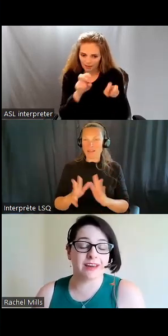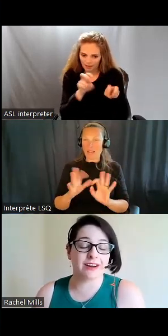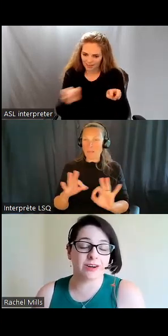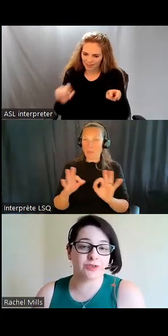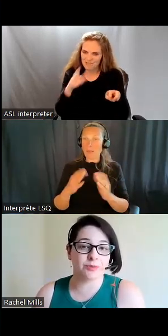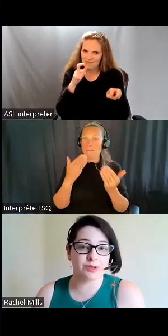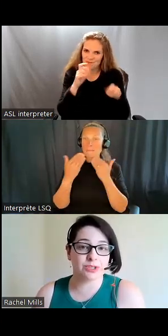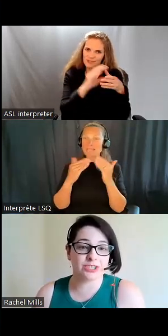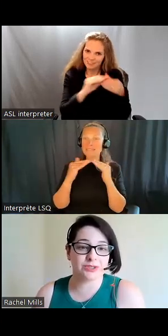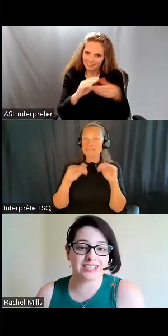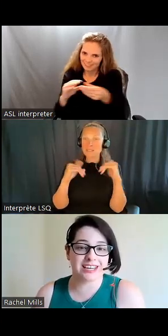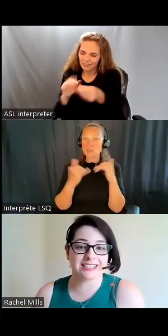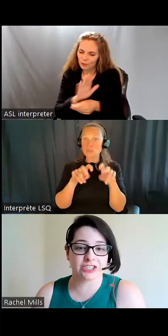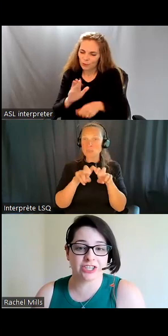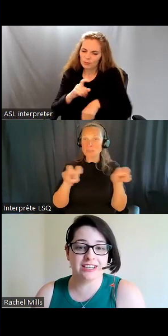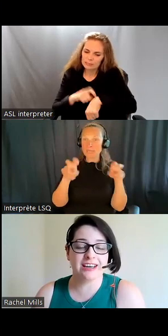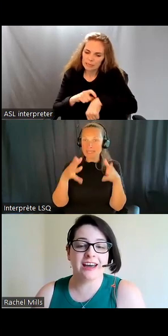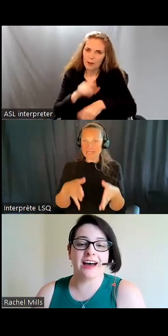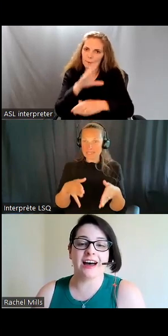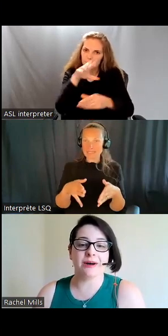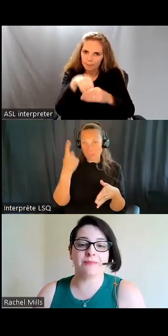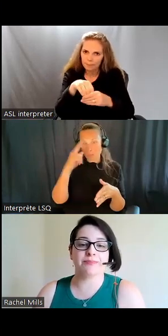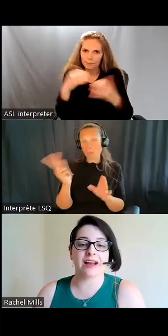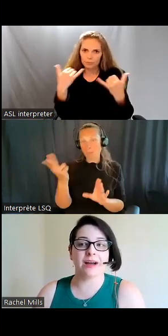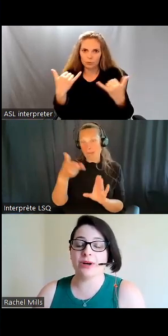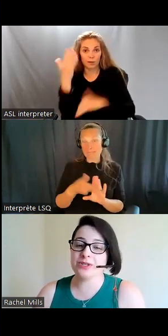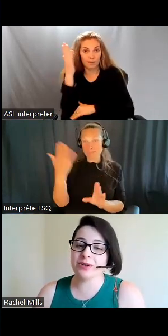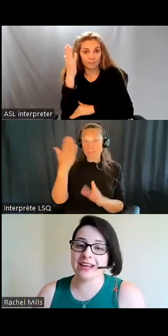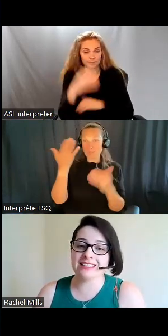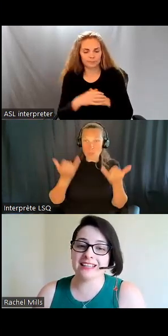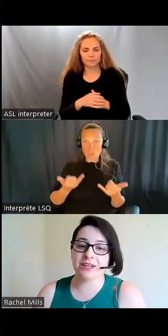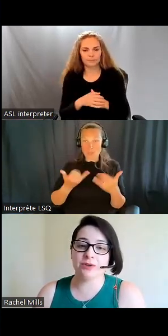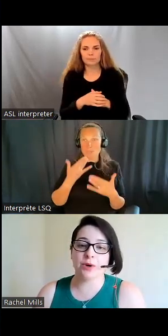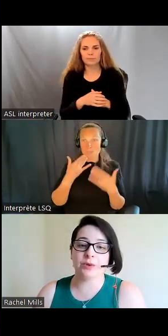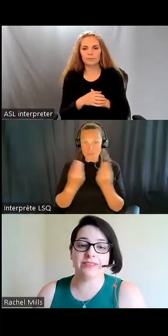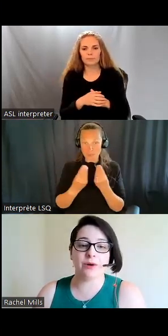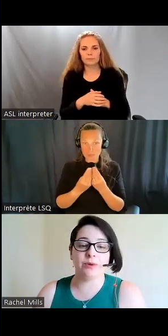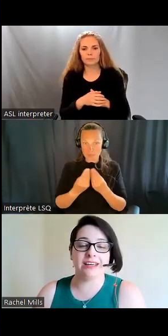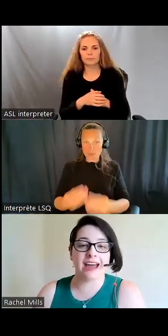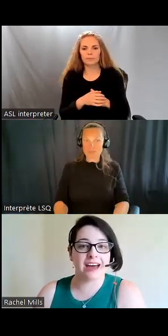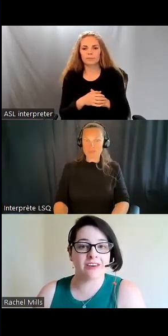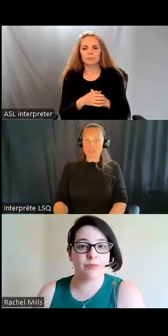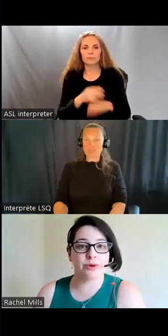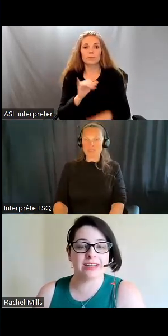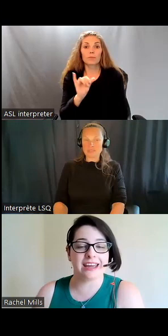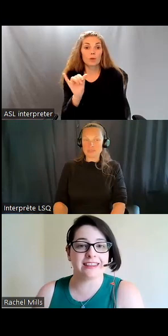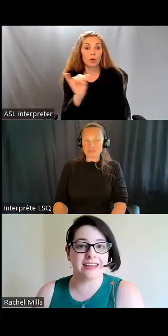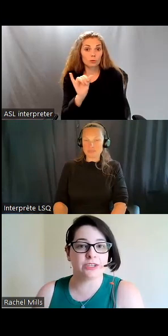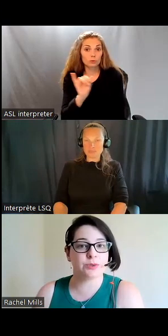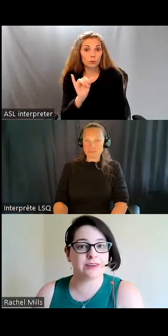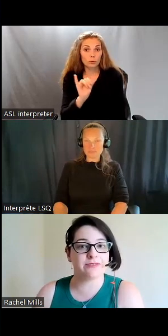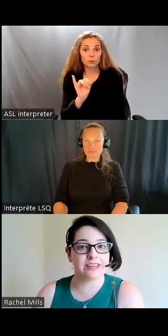fois remercier nos panélistes pour leur temps, leur contribution à la séance d'aujourd'hui. j'aimerais aussi vous dire